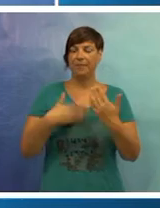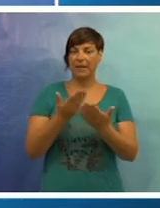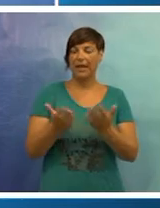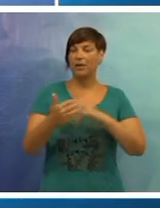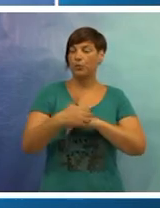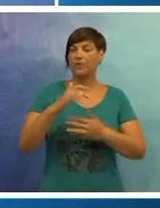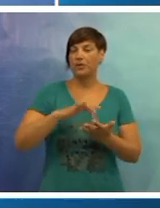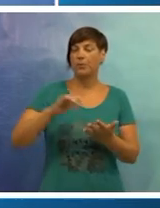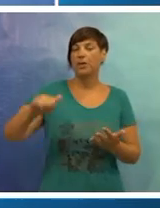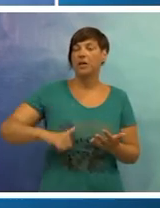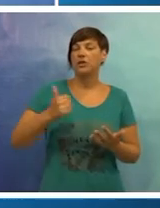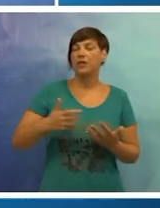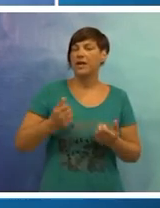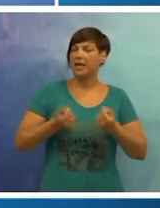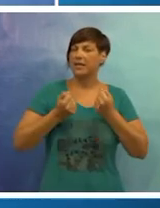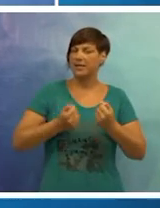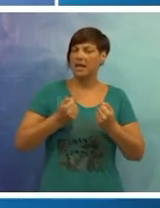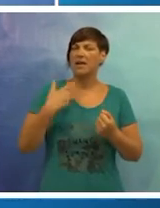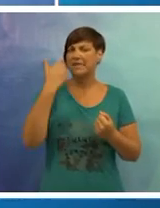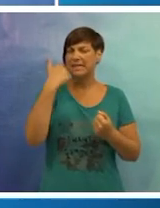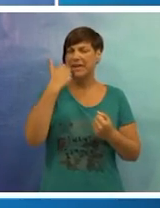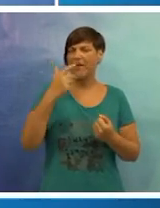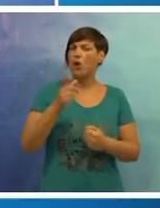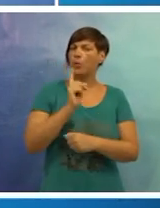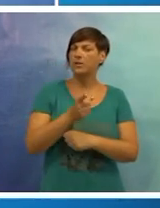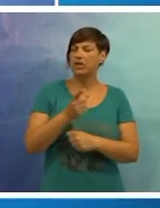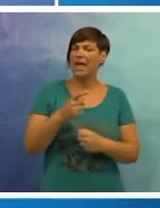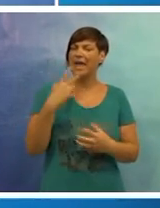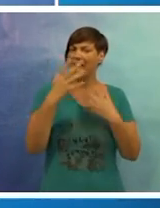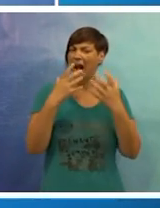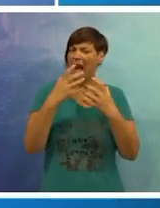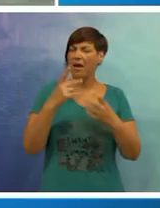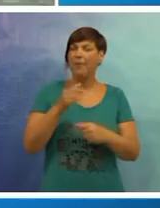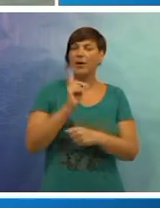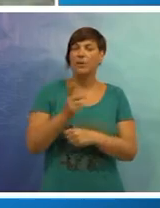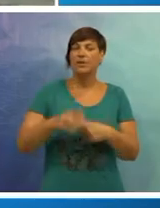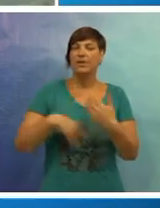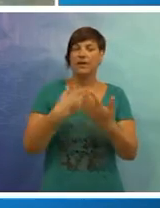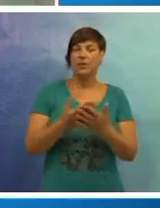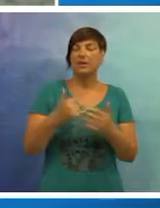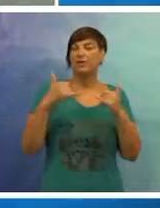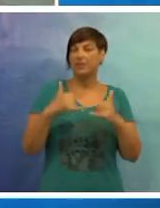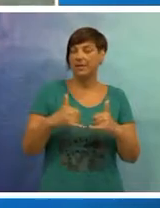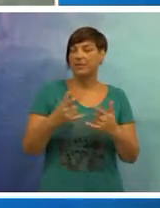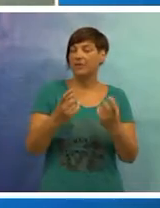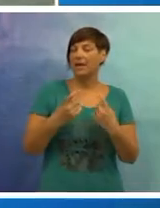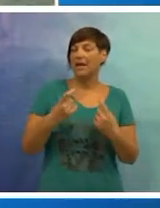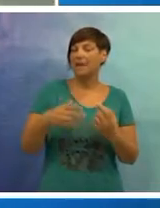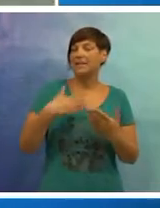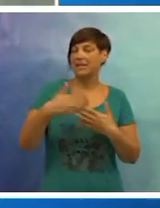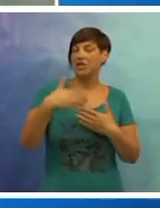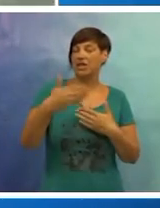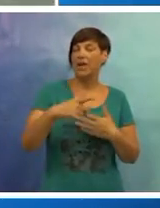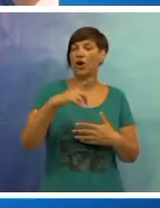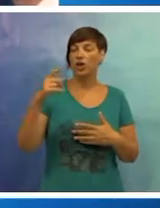Na Dubrovačkom području još uvijek je na snazi crveno upozorenje meteoalarma. Upozorenje je istaknuto za danas,